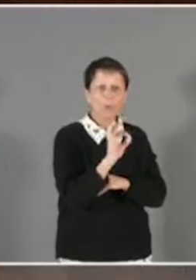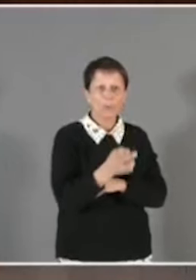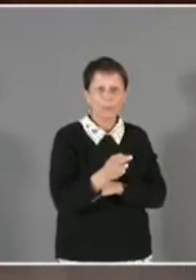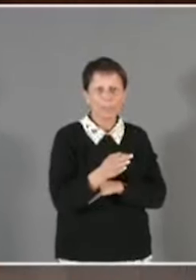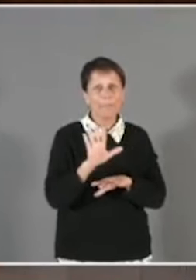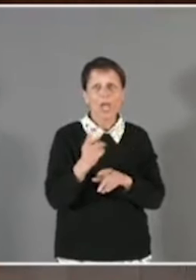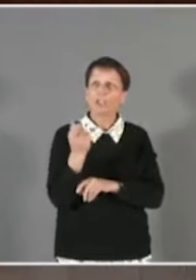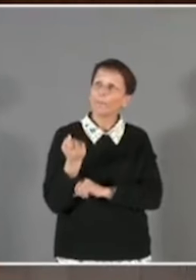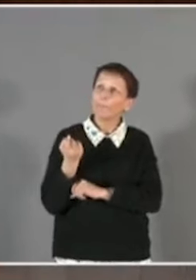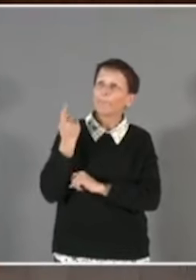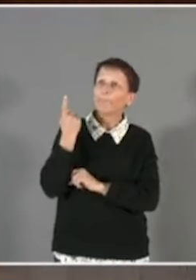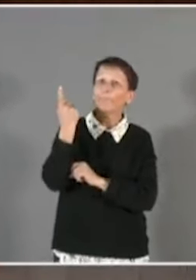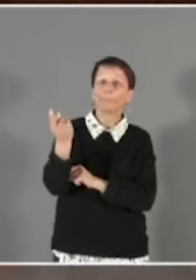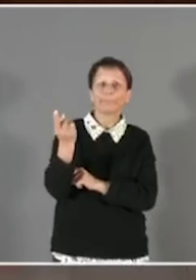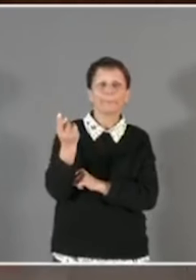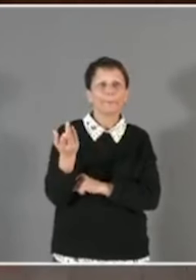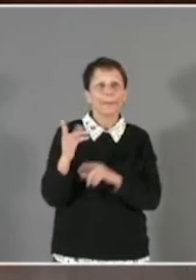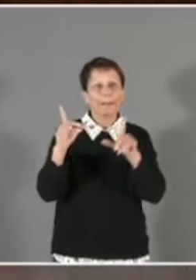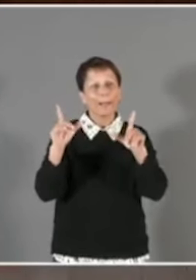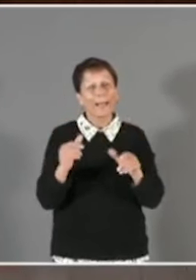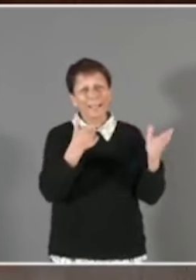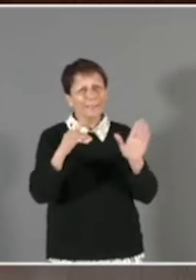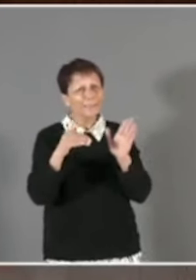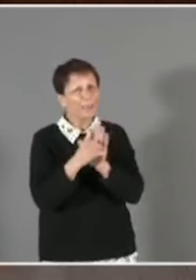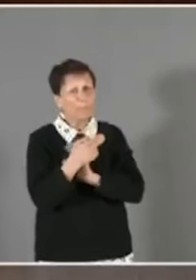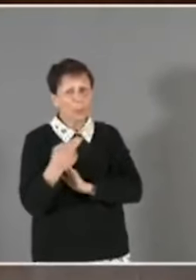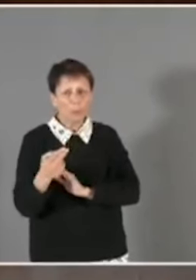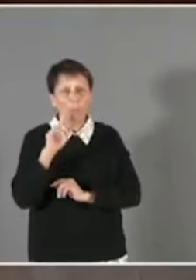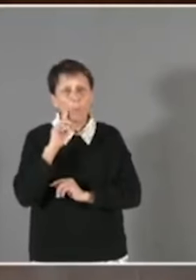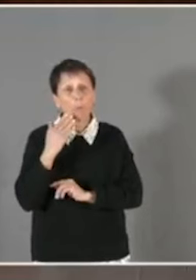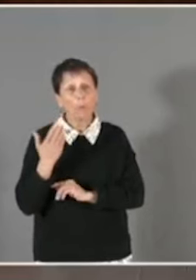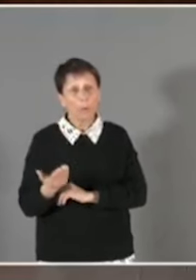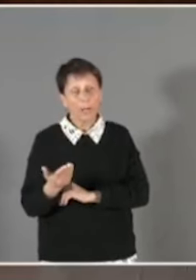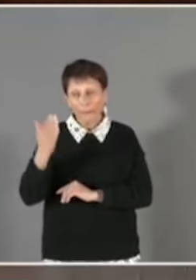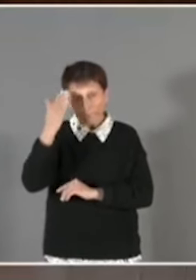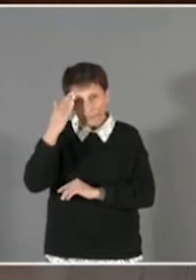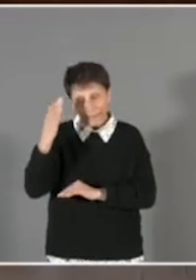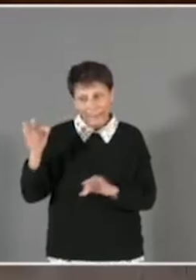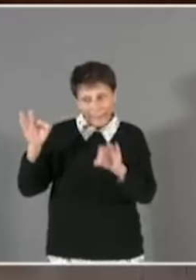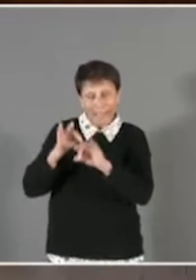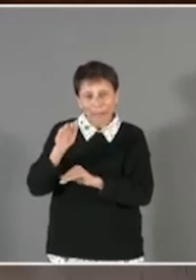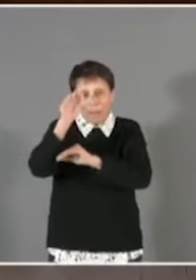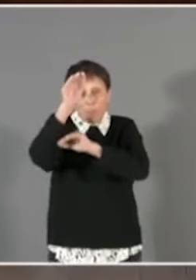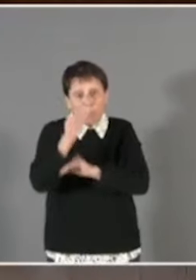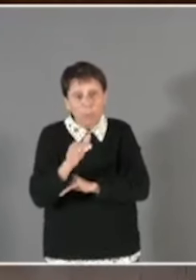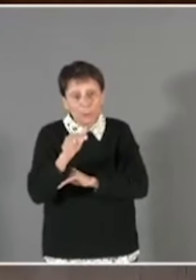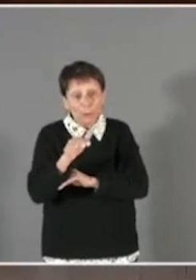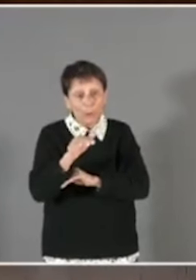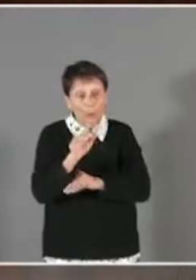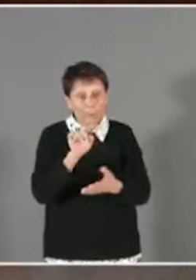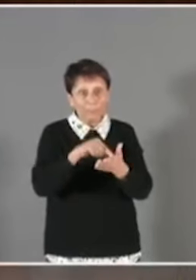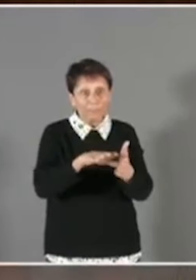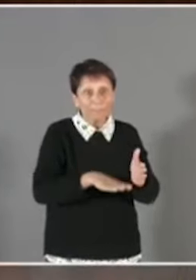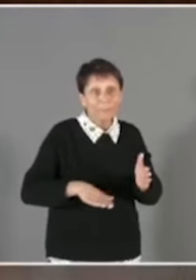fenêtres ou dans le jarret 700 000 euros. Parce que si vous ne protégez pas le site, il subira